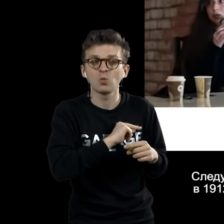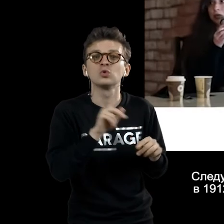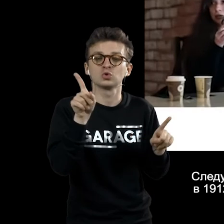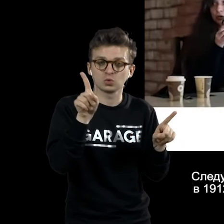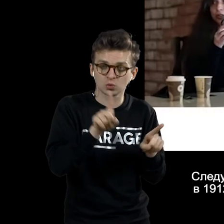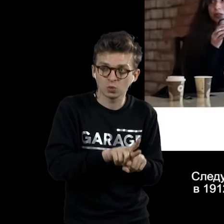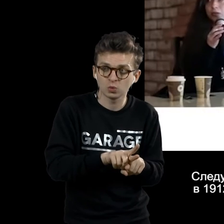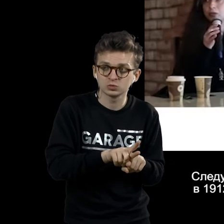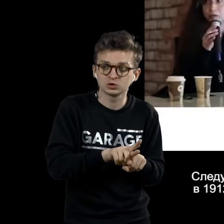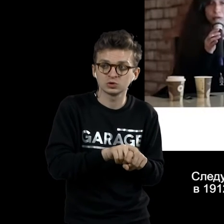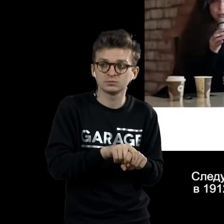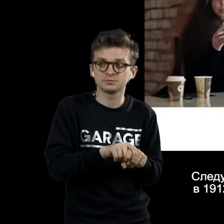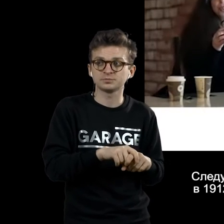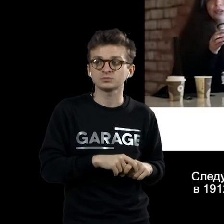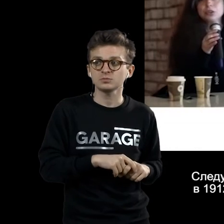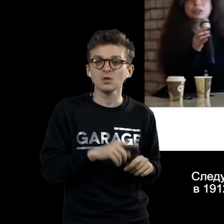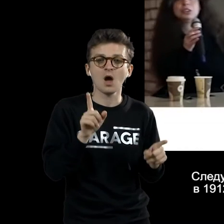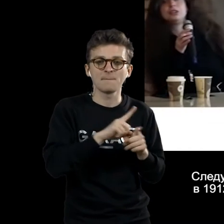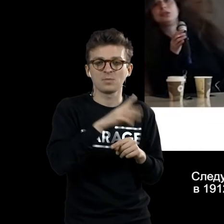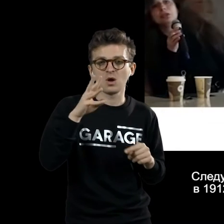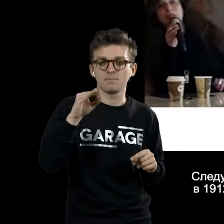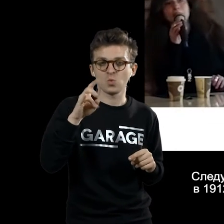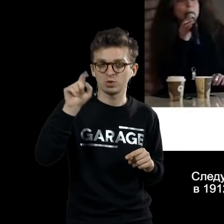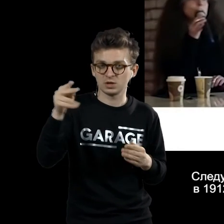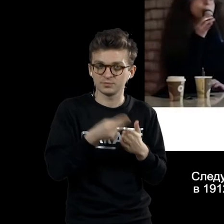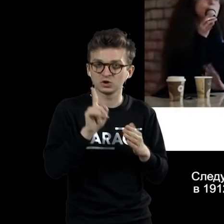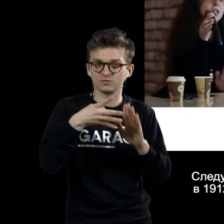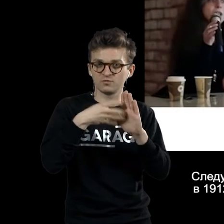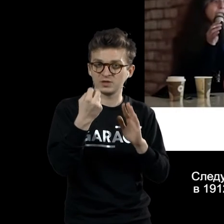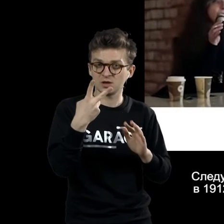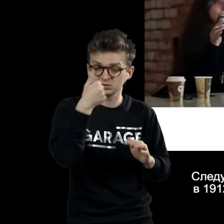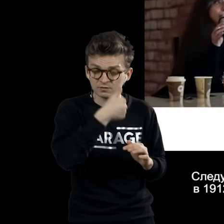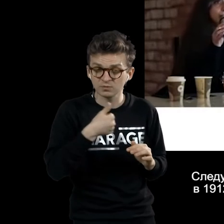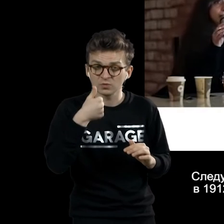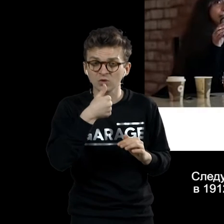тоже все это как бы Дюшана в Мюнхене, Дюшан 1912 года,